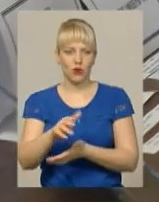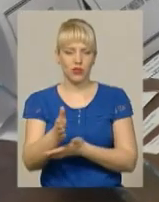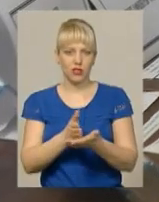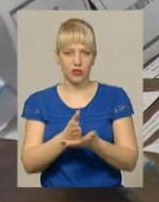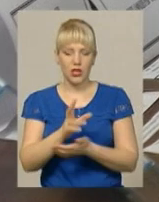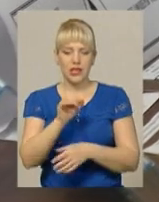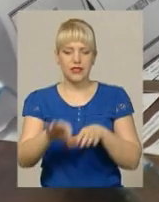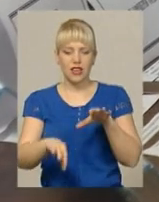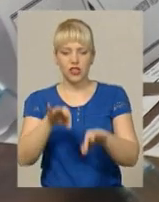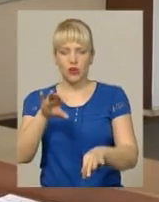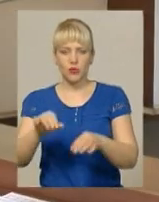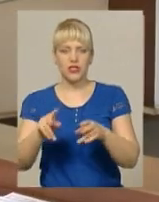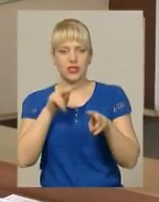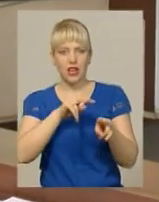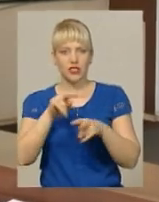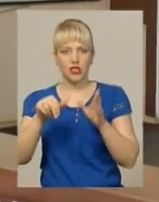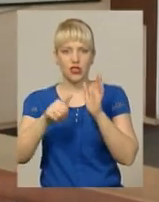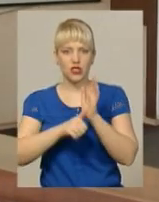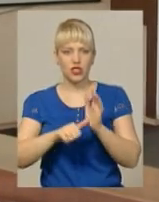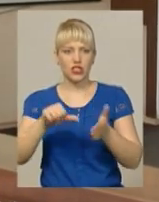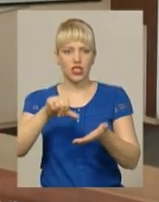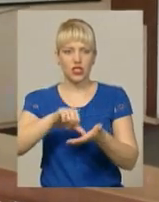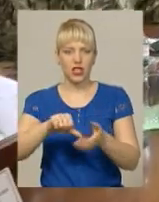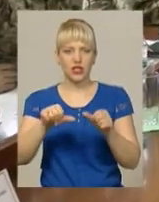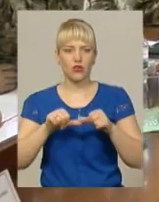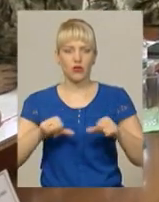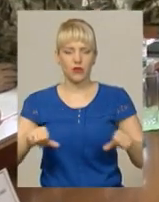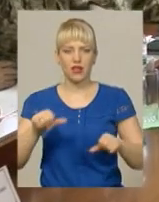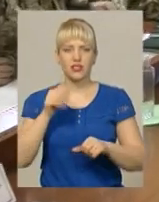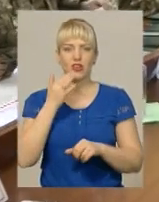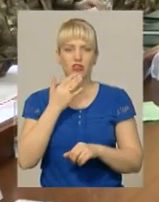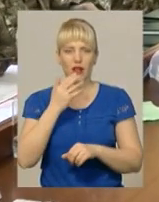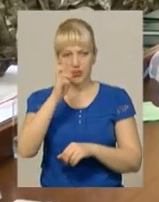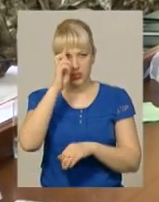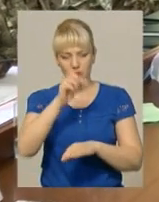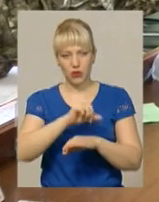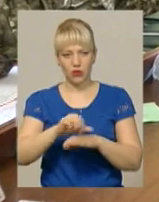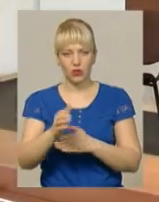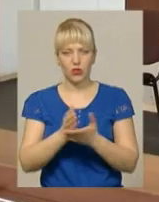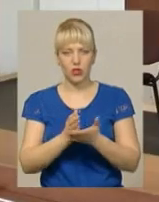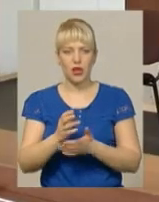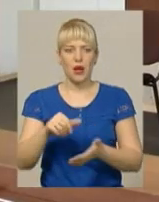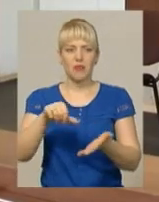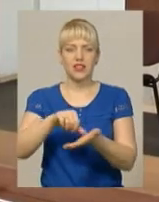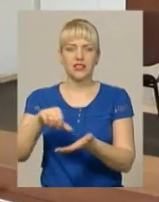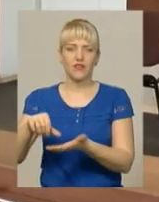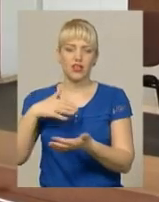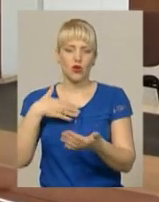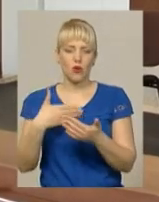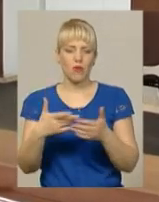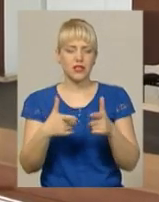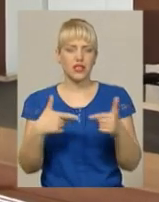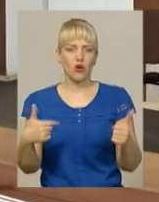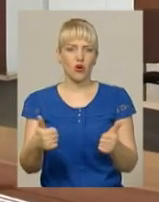жеребкуванням стежили шість членів комісії з регіональних управлінь Держприкордонної служби України, представники громадських організацій, Служби